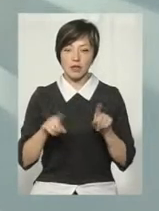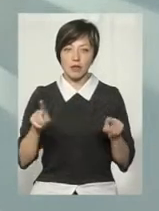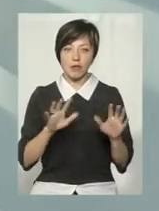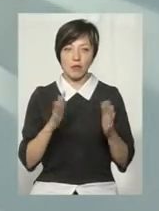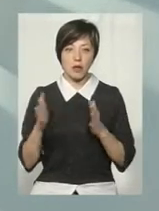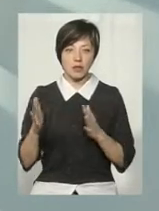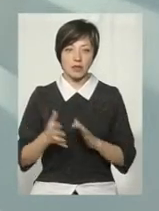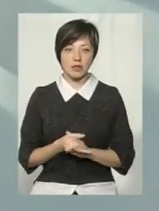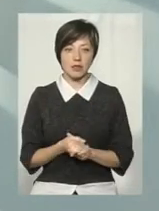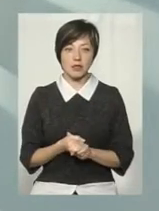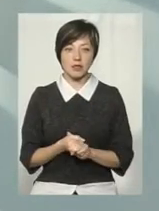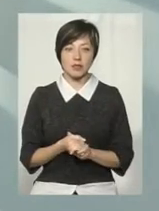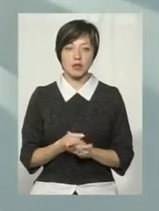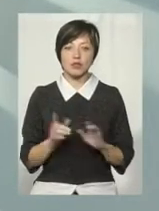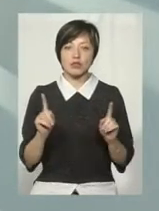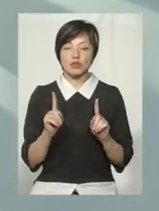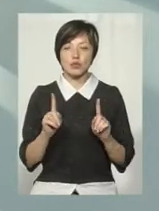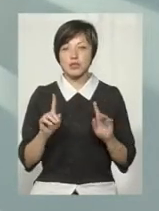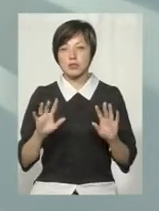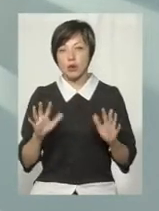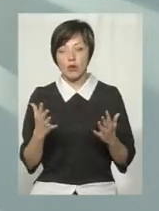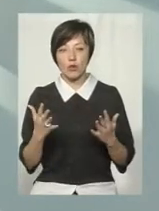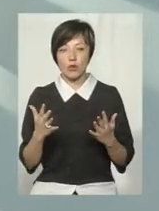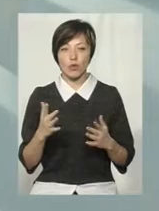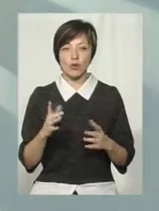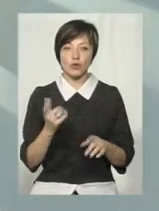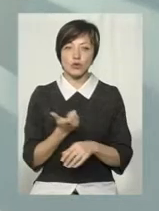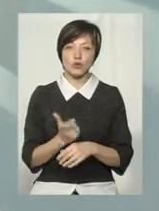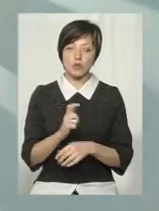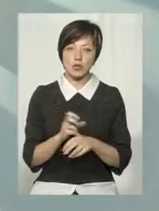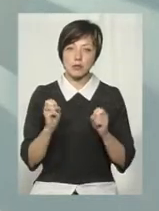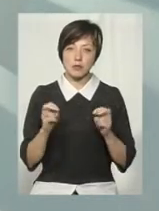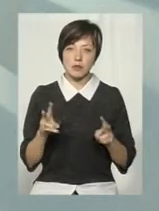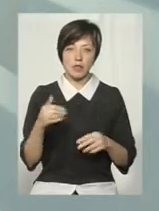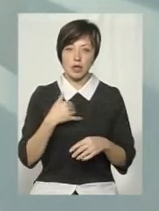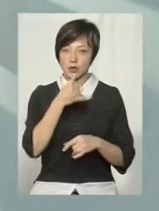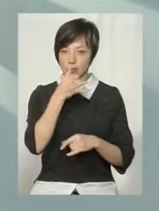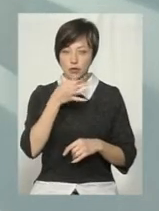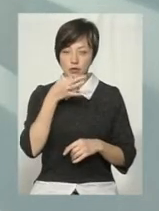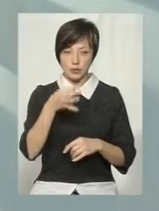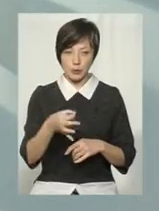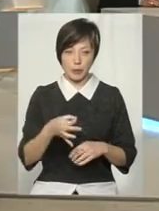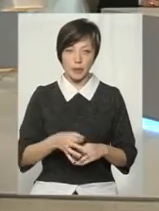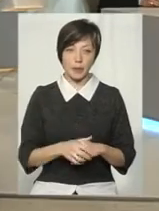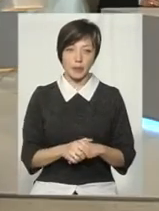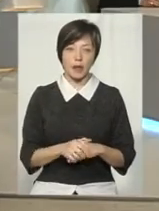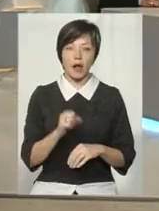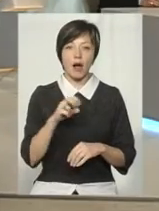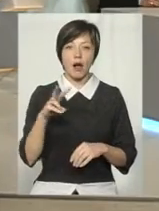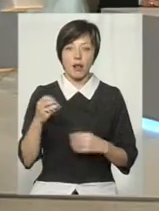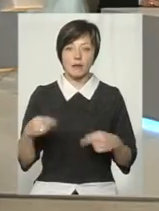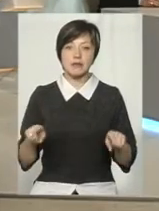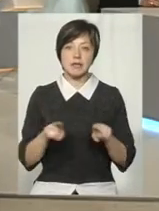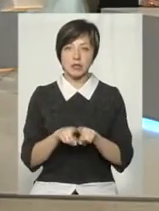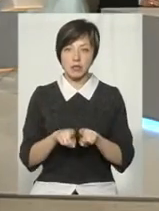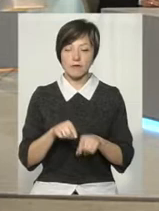моменти, тому, якби, чогось такого дуже небезпечного я не можу, якби, підкреслити, але все ж таки